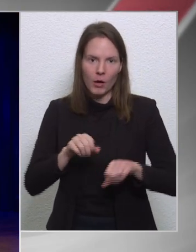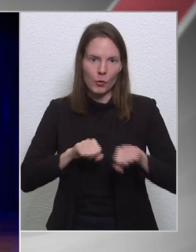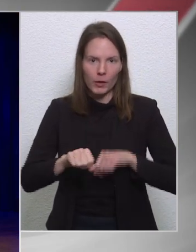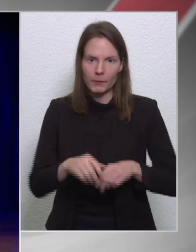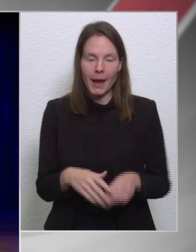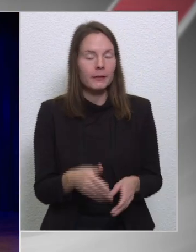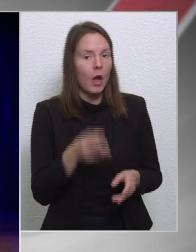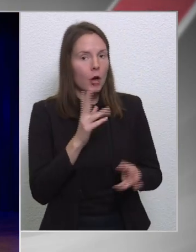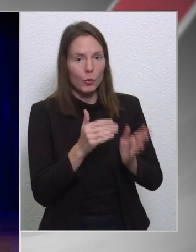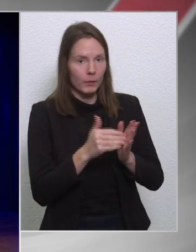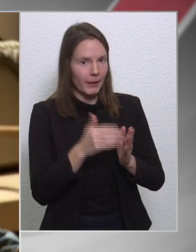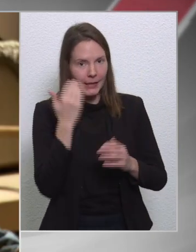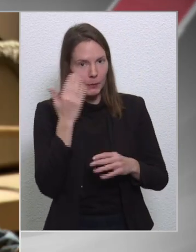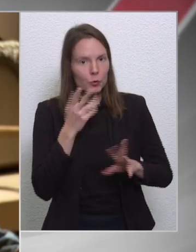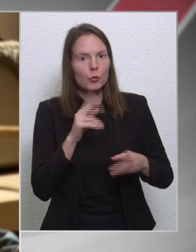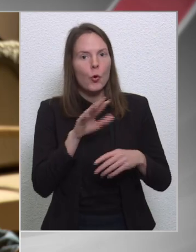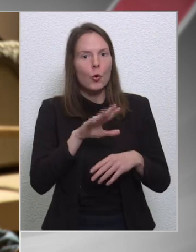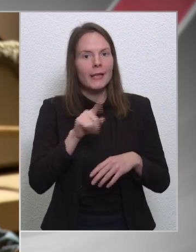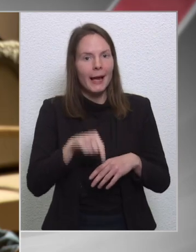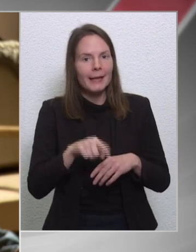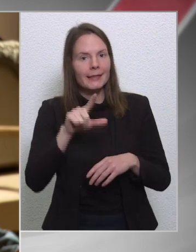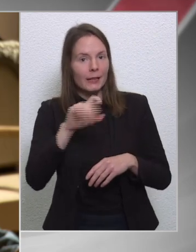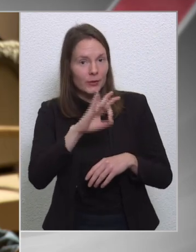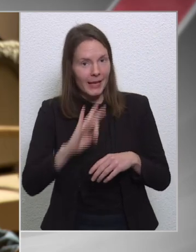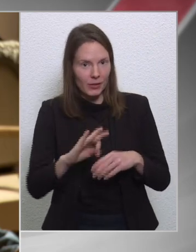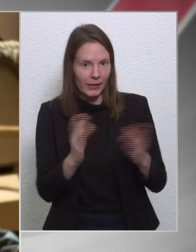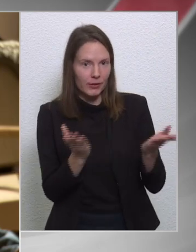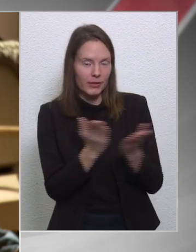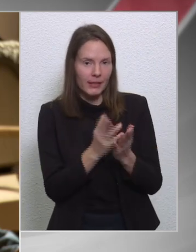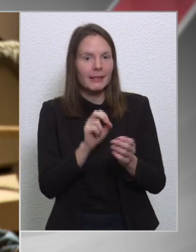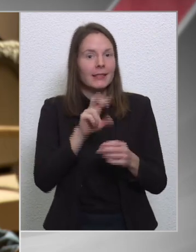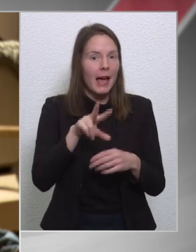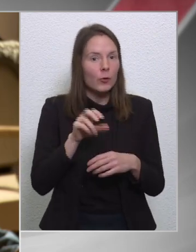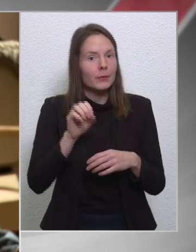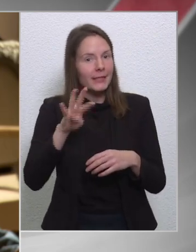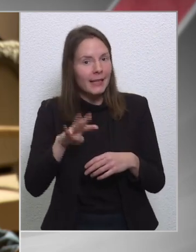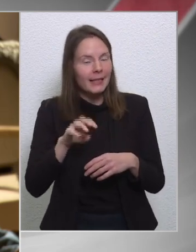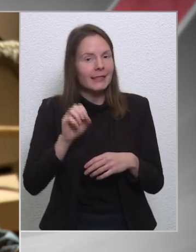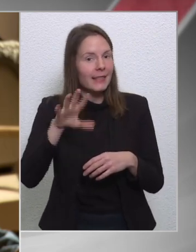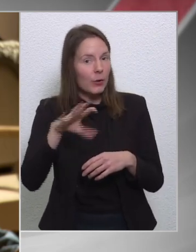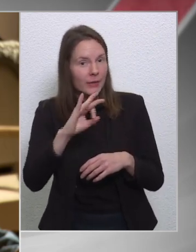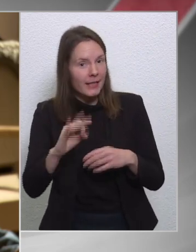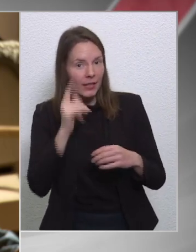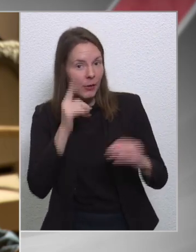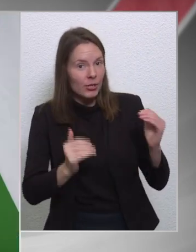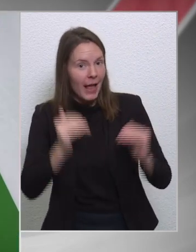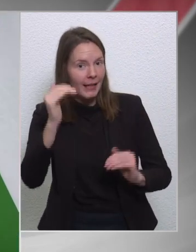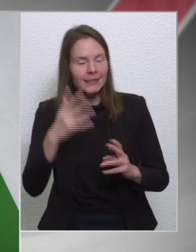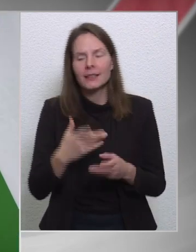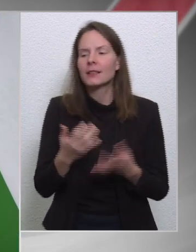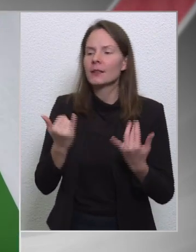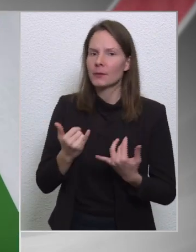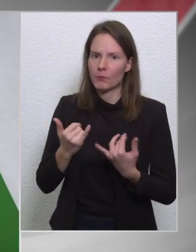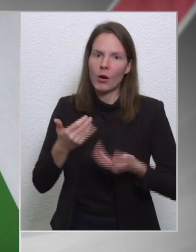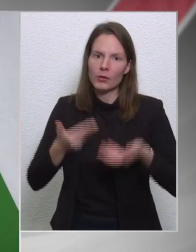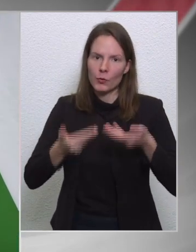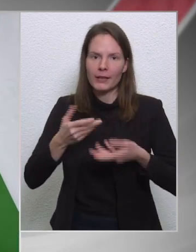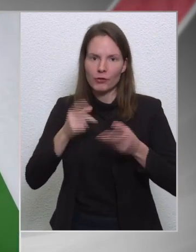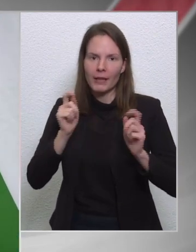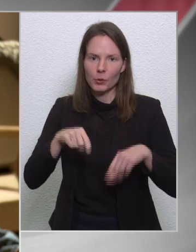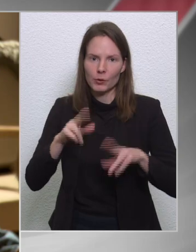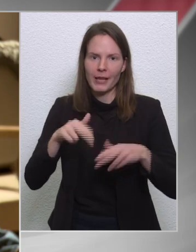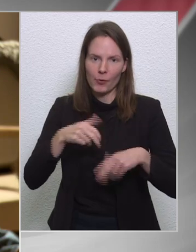még nem tudjuk, hogy az 5,2-10 százalékhoz képest 13-14 vagy 15 százalékos lesz. Mai ívdésen dönt erről a kormány.